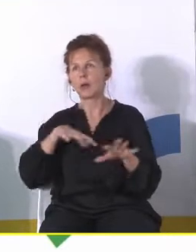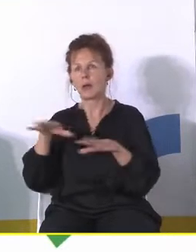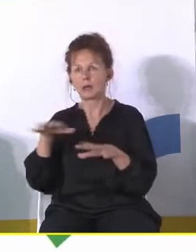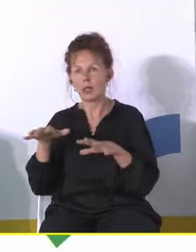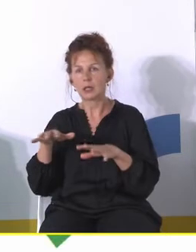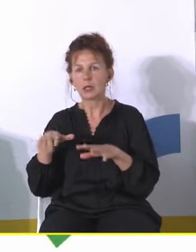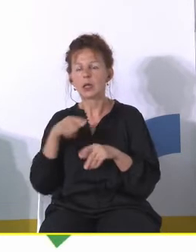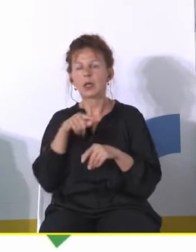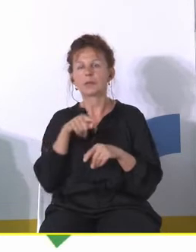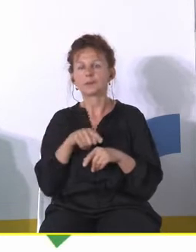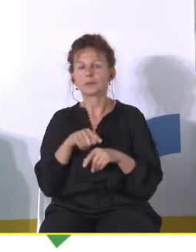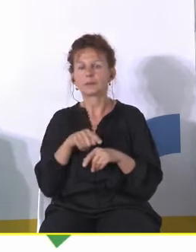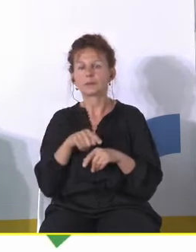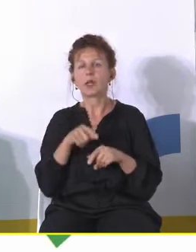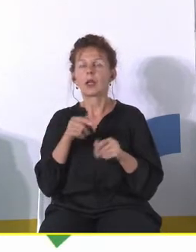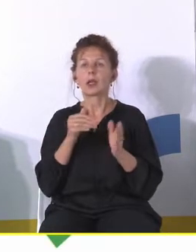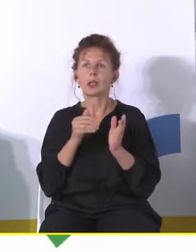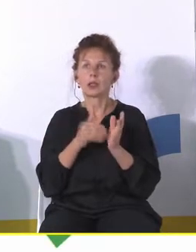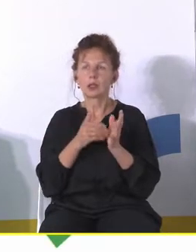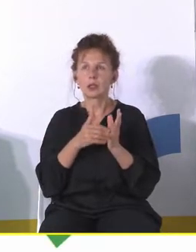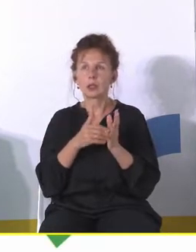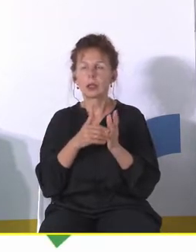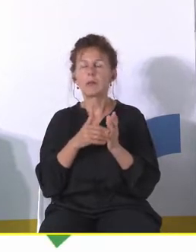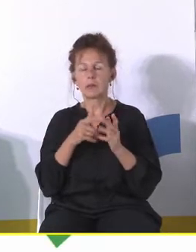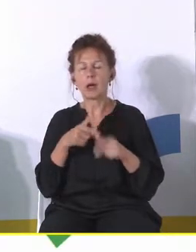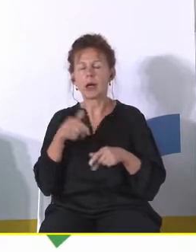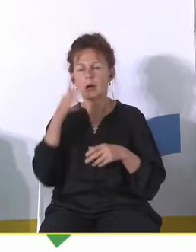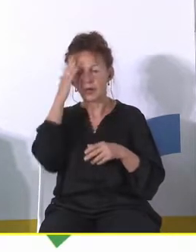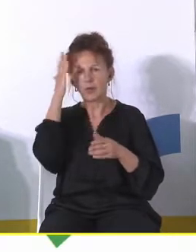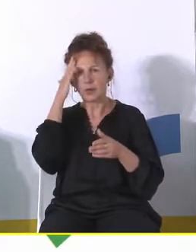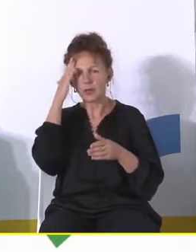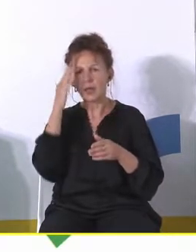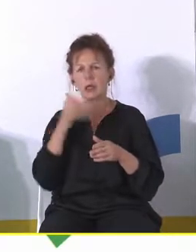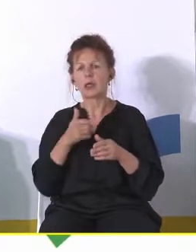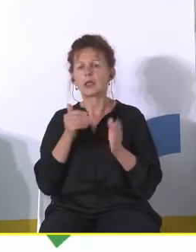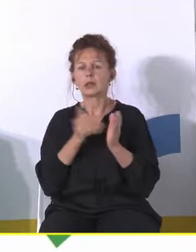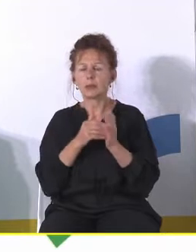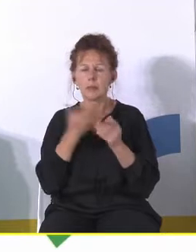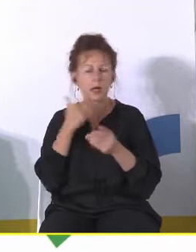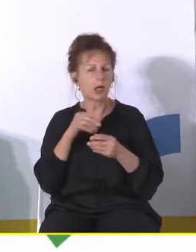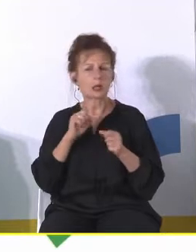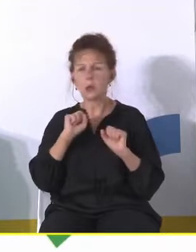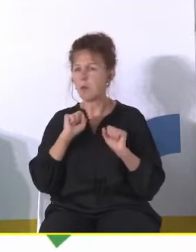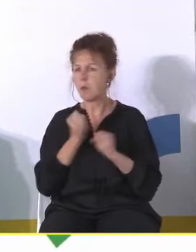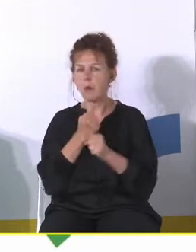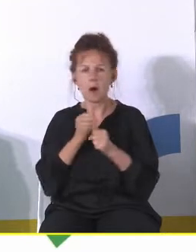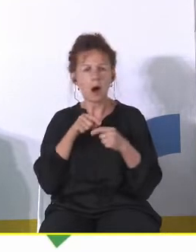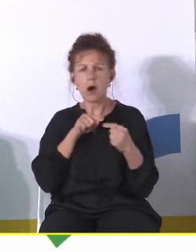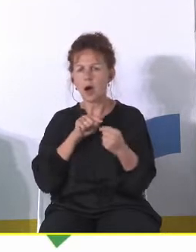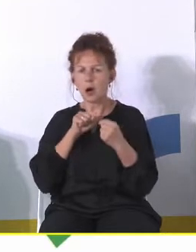Tutaj chyba nie trzeba wyłuszczać, jak bardzo paląca jest potrzeba wejścia w głęboki dialog na temat tych potrzeb i